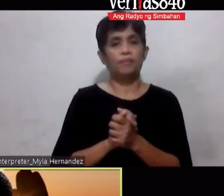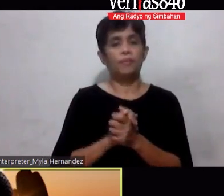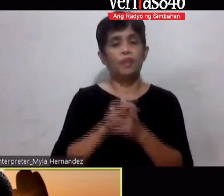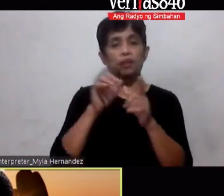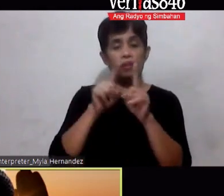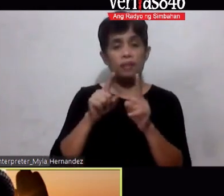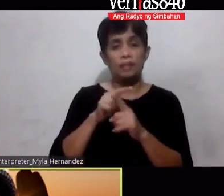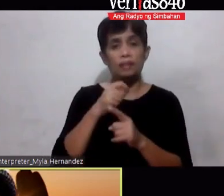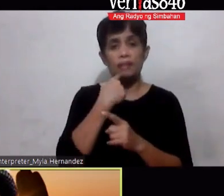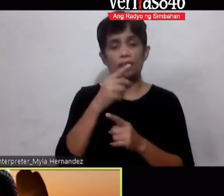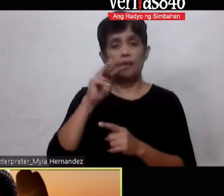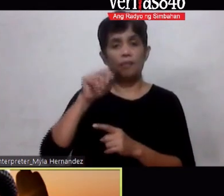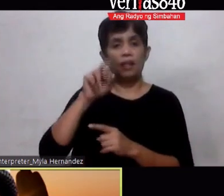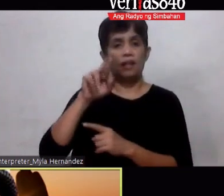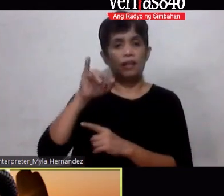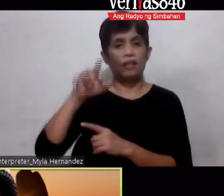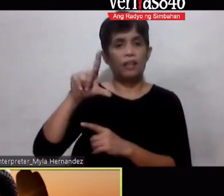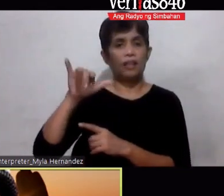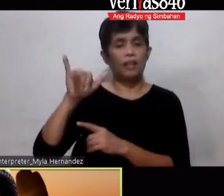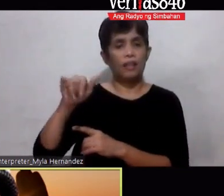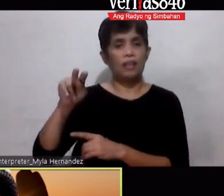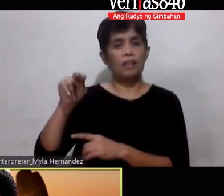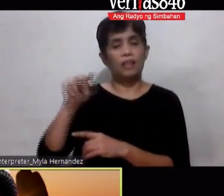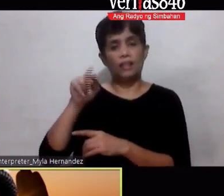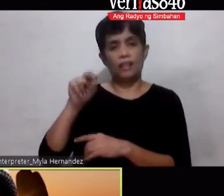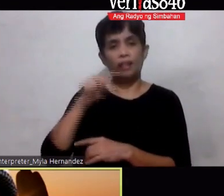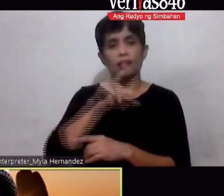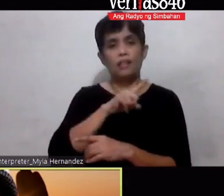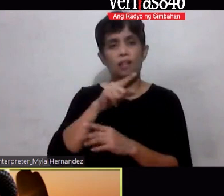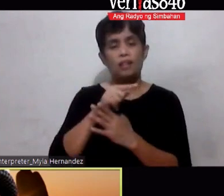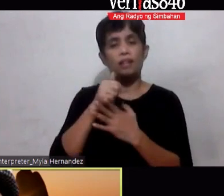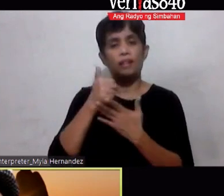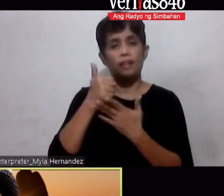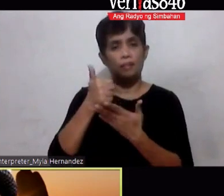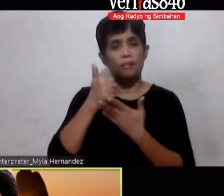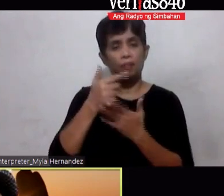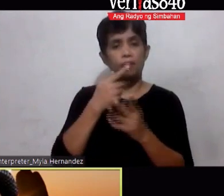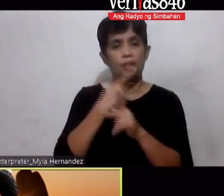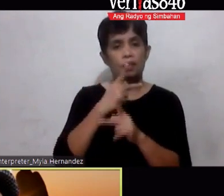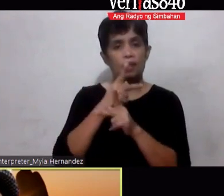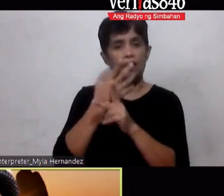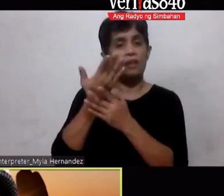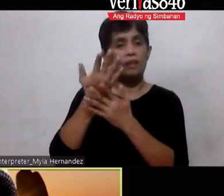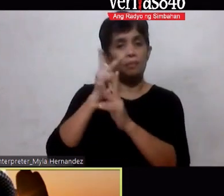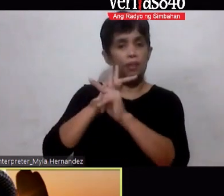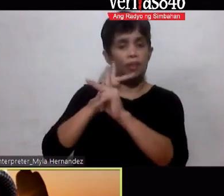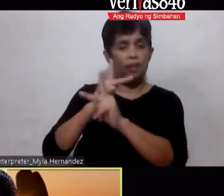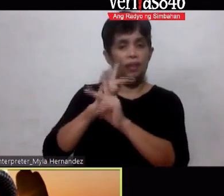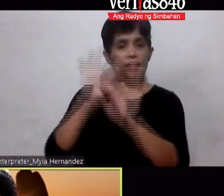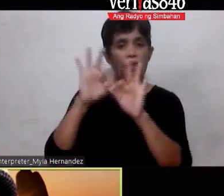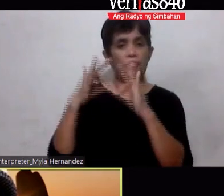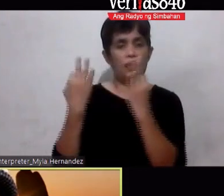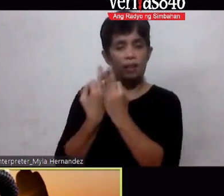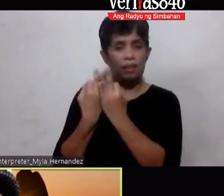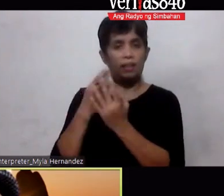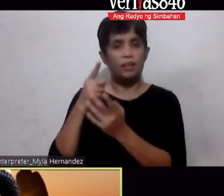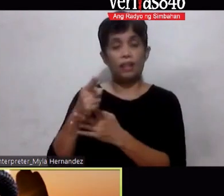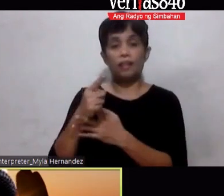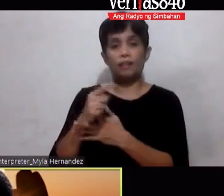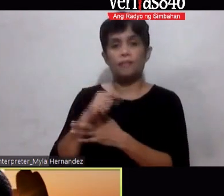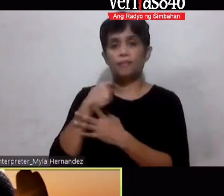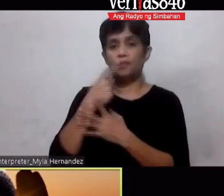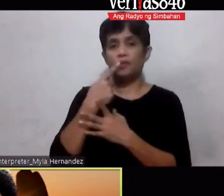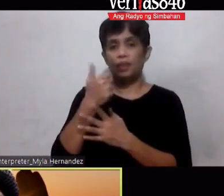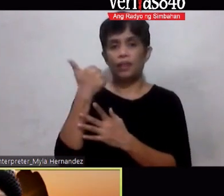din na sabi ni Marilene Lord please heal me and protect my whole family relatives and friends and Janet Gab Geralde Ampalaya Plus